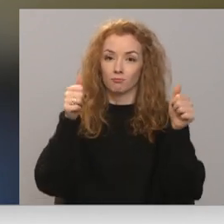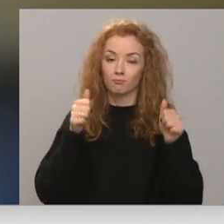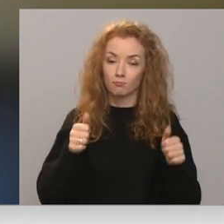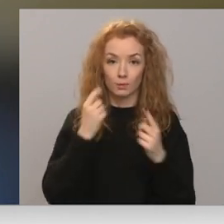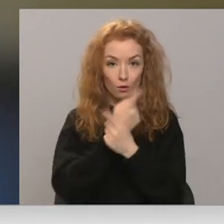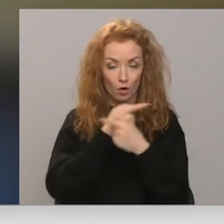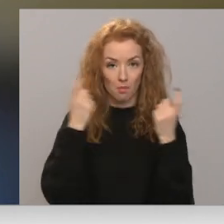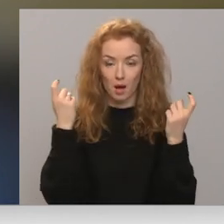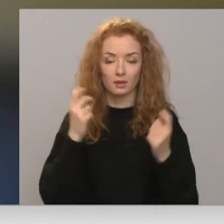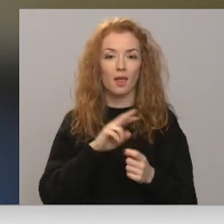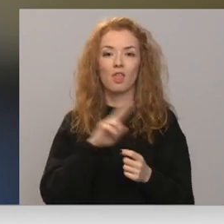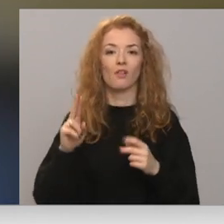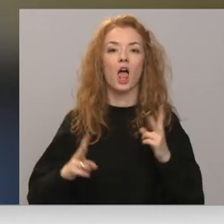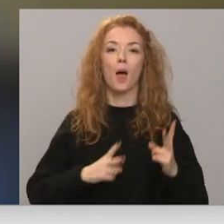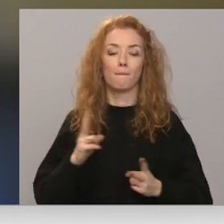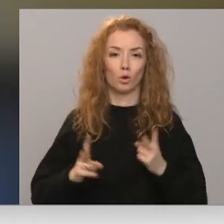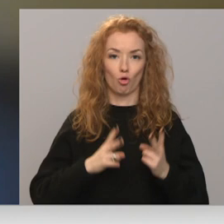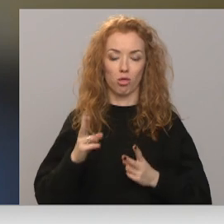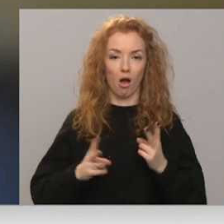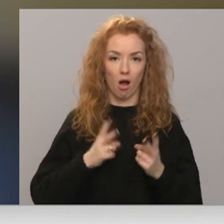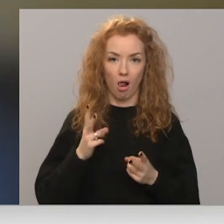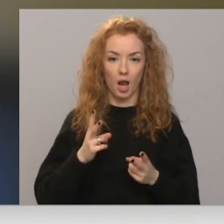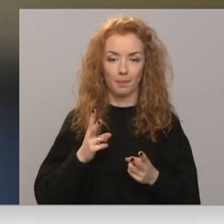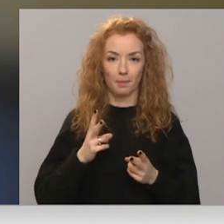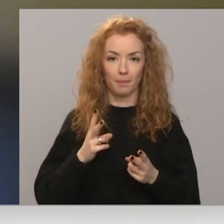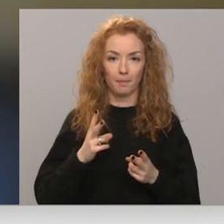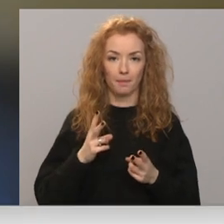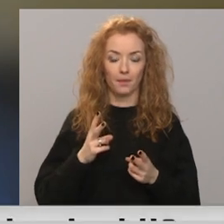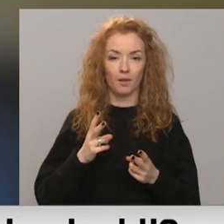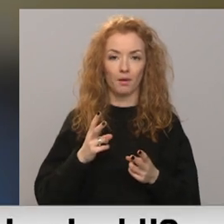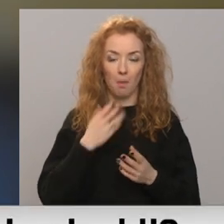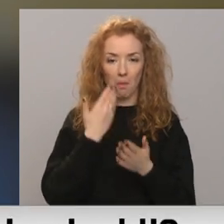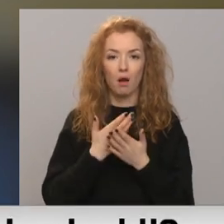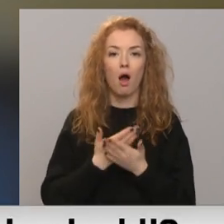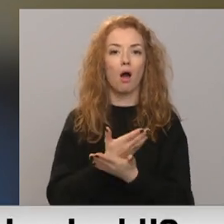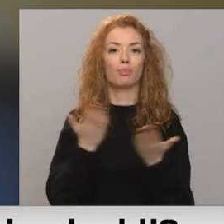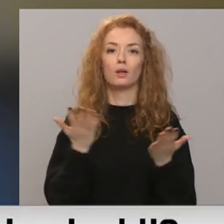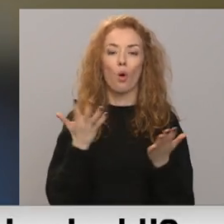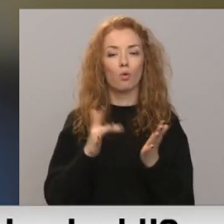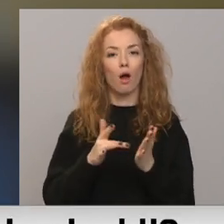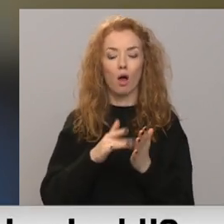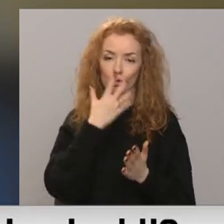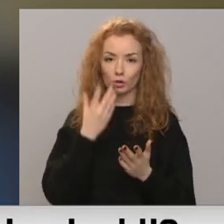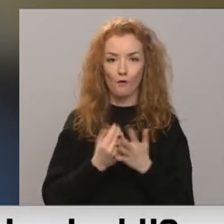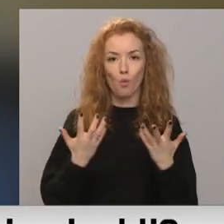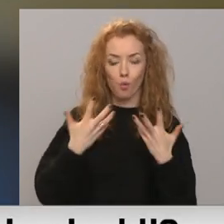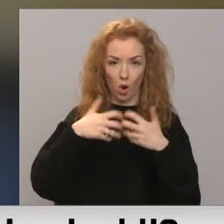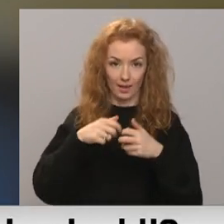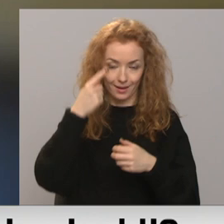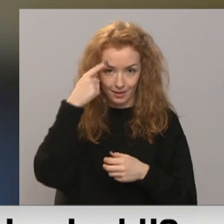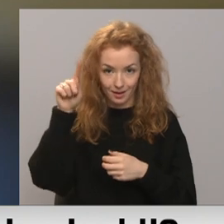emocionāli, ekspresīvi, akcentēt kaut kādu savu politisko ideju.